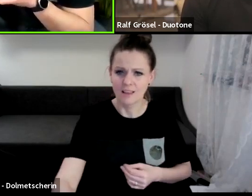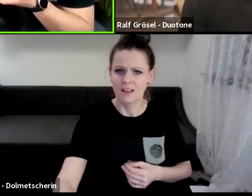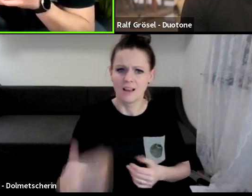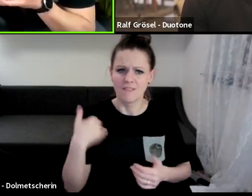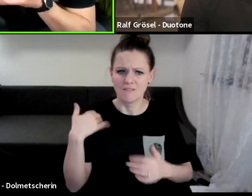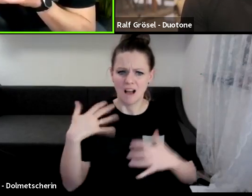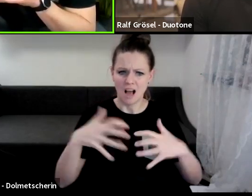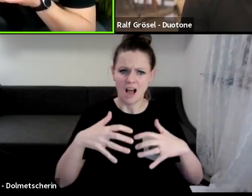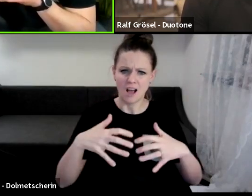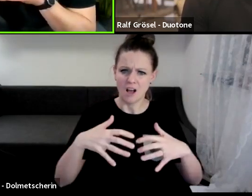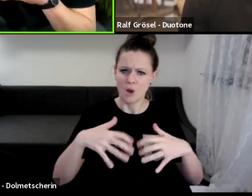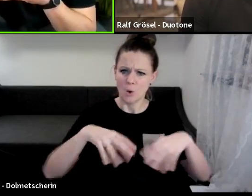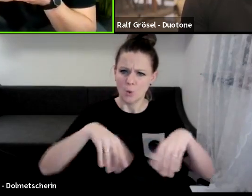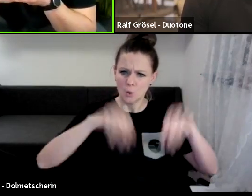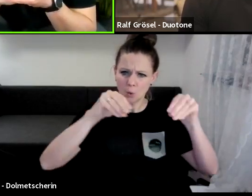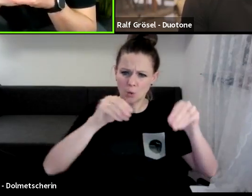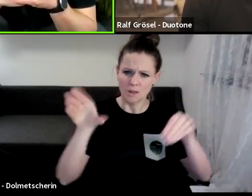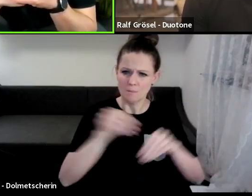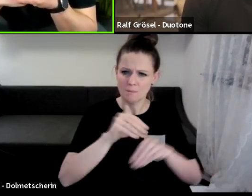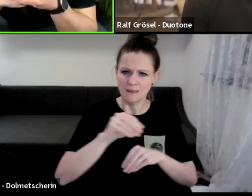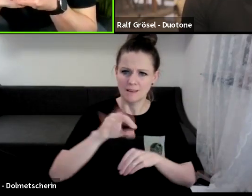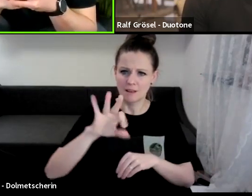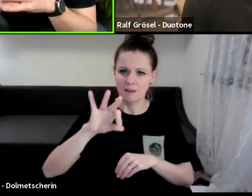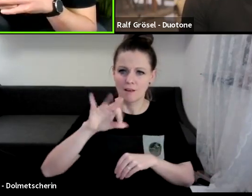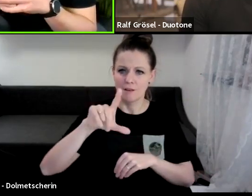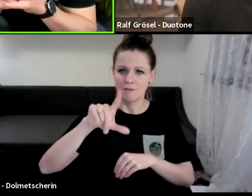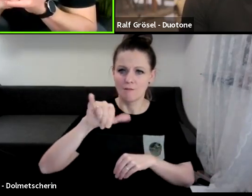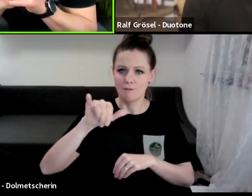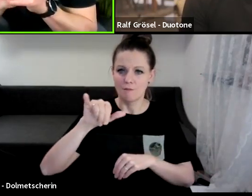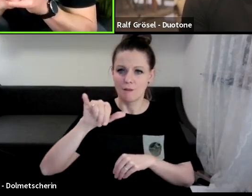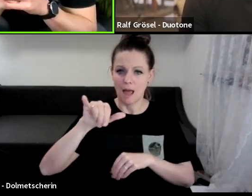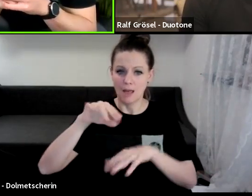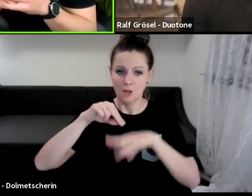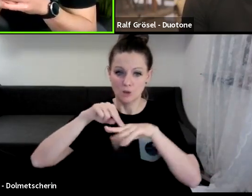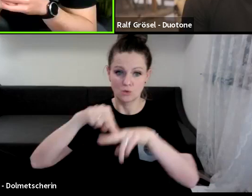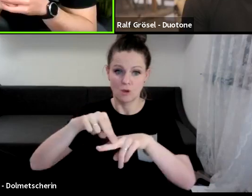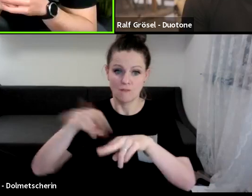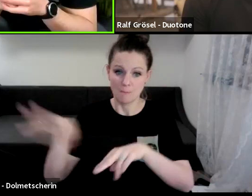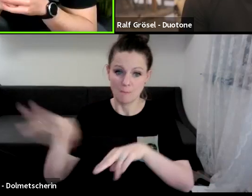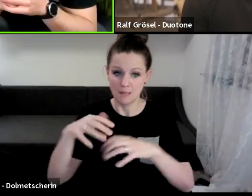Flysurfer. Du hast begonnen, bist mit ein Gründungsmitglied von Flysurfer. Das habe ich gar nicht gewusst.